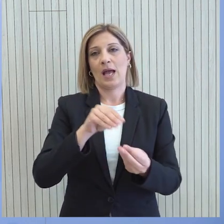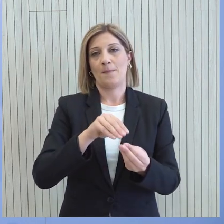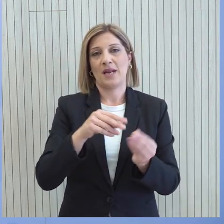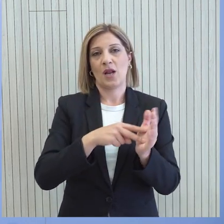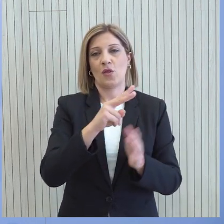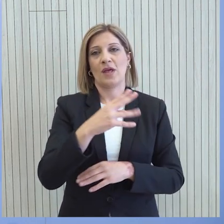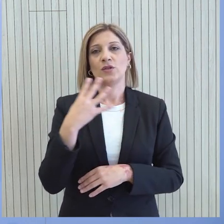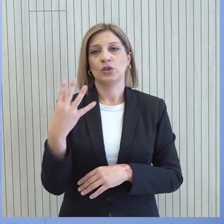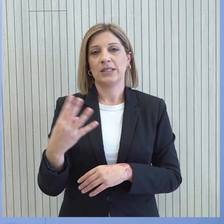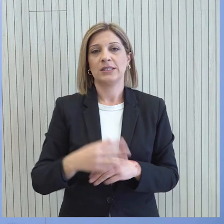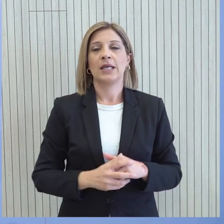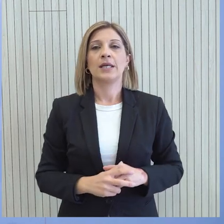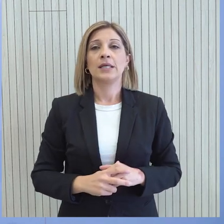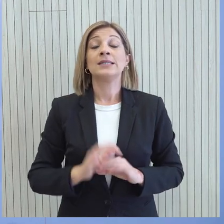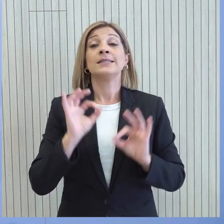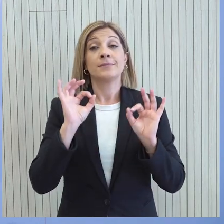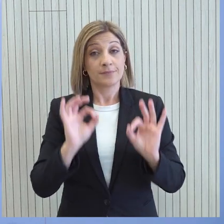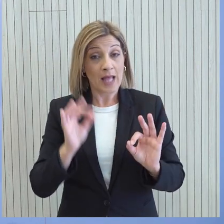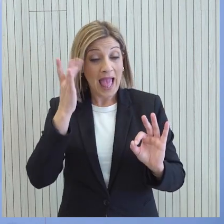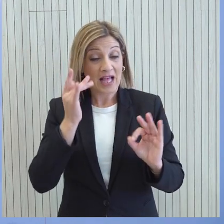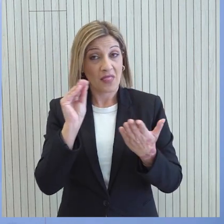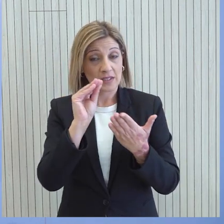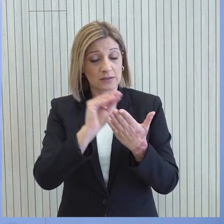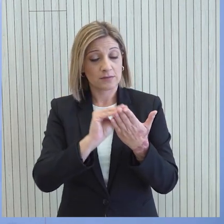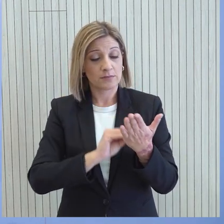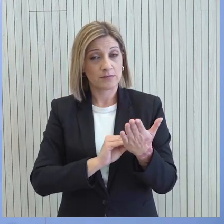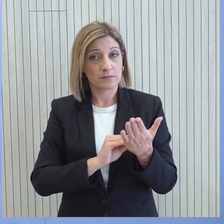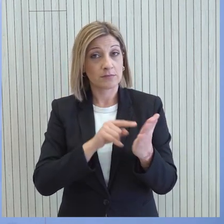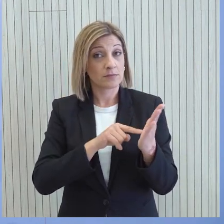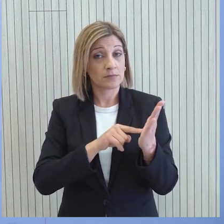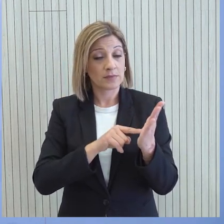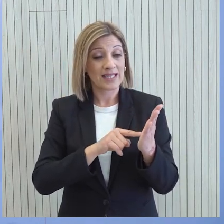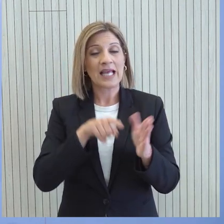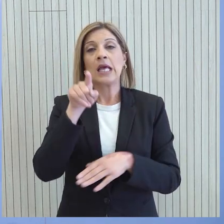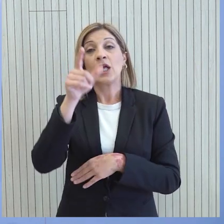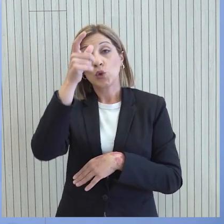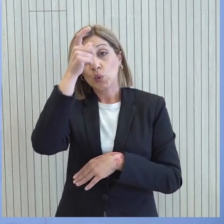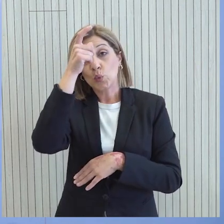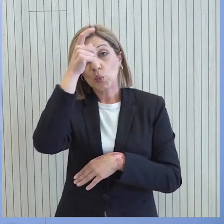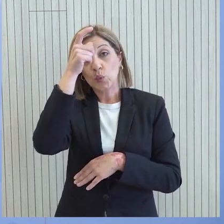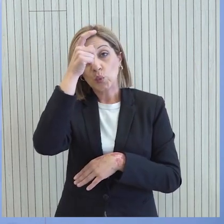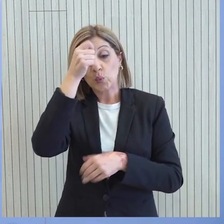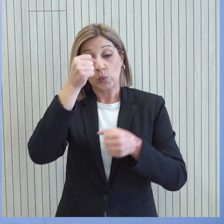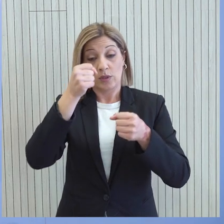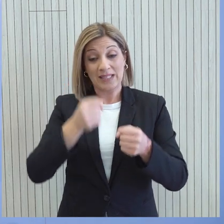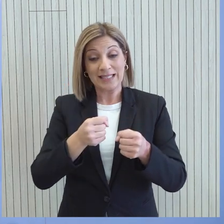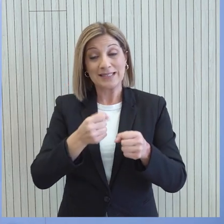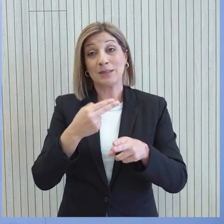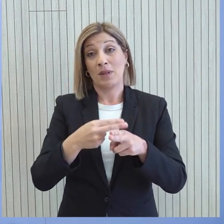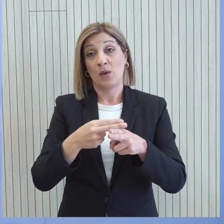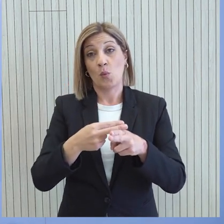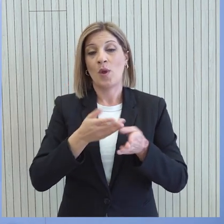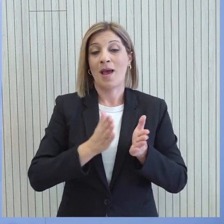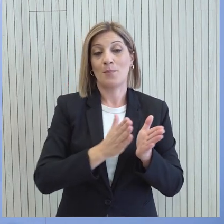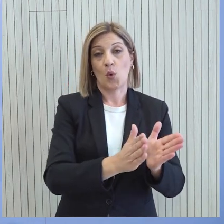2024. Συγκεκριμένα στην έκθεση. Σημειώνεται ότι η επικοδομητική στάση της Τουρκίας είναι απαραίτητη για να